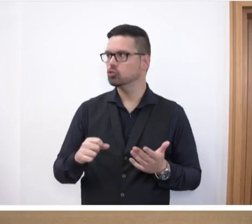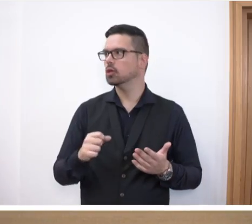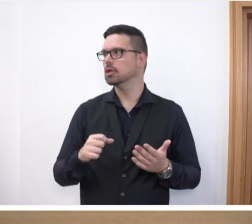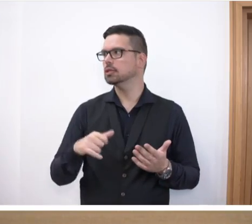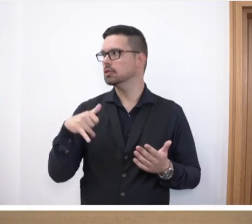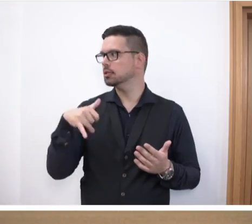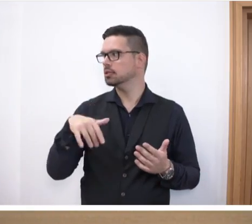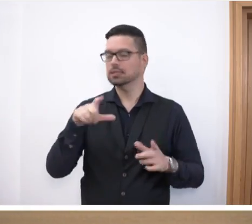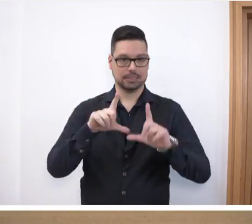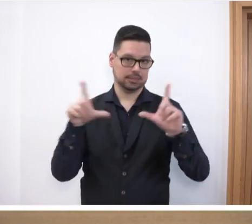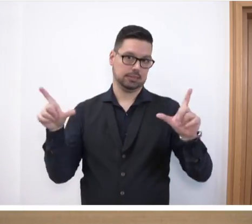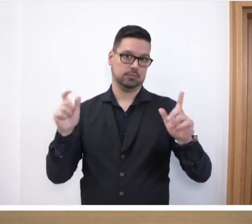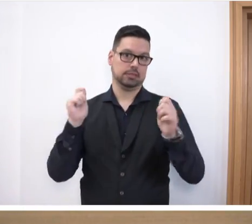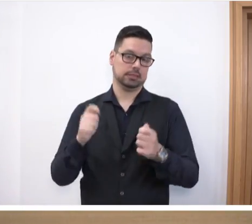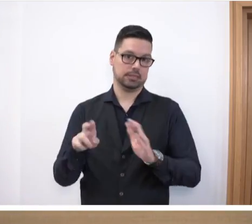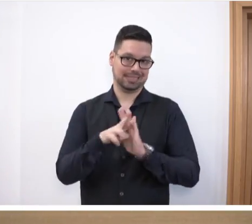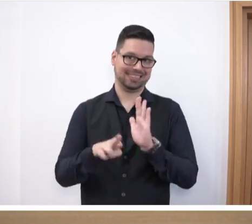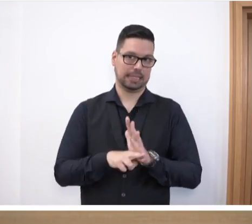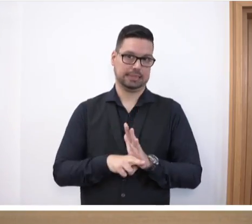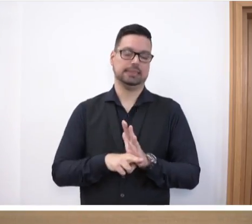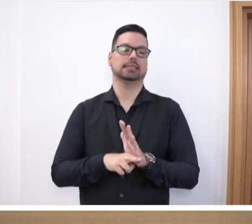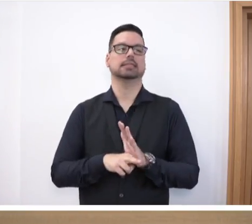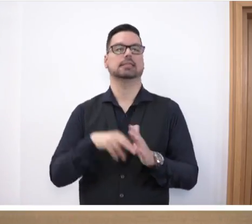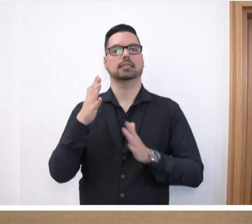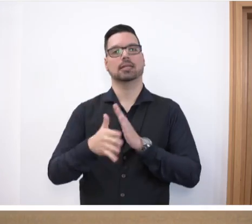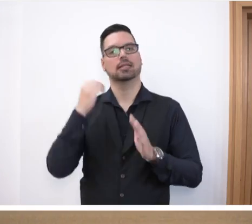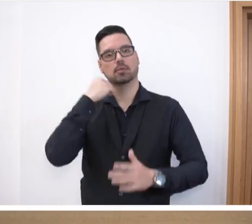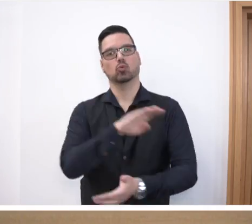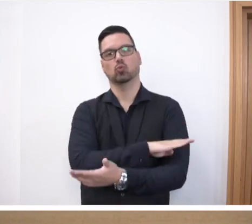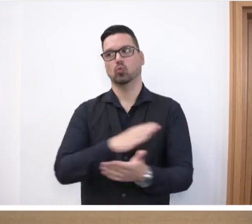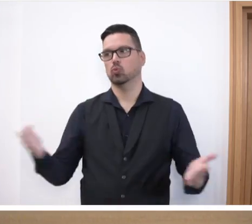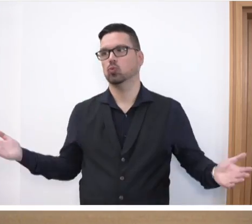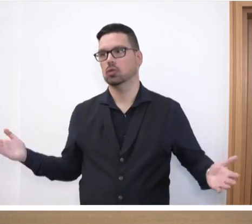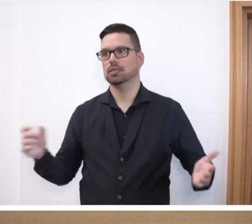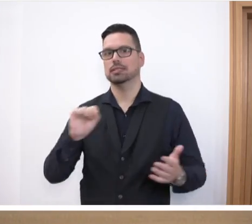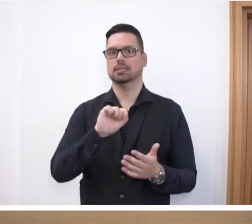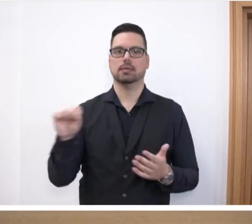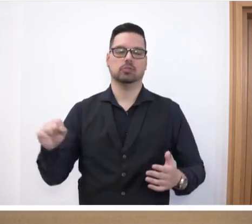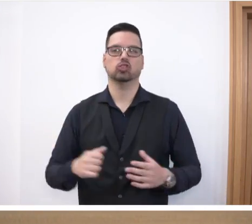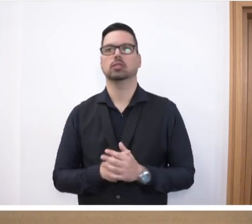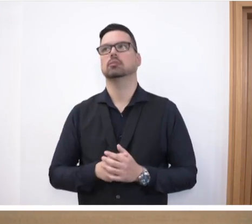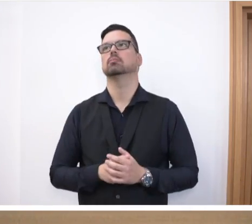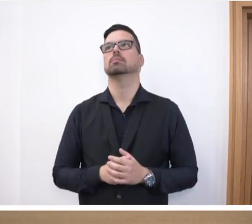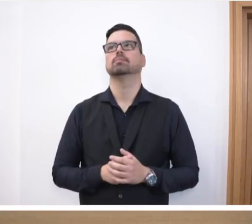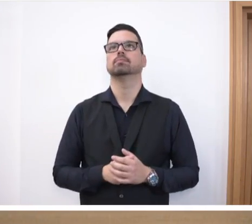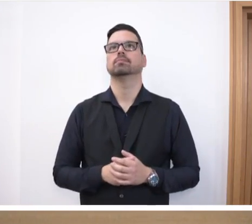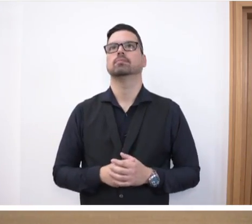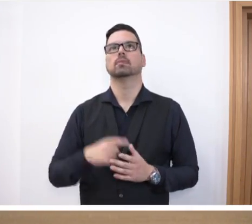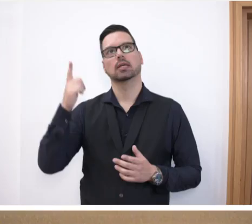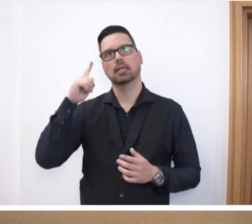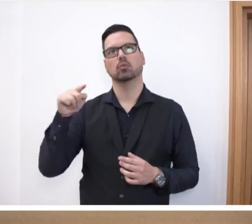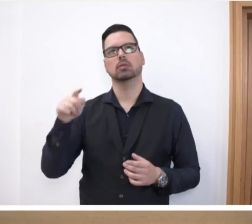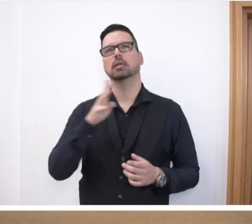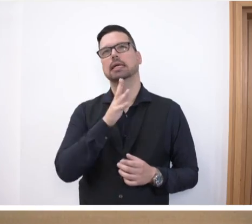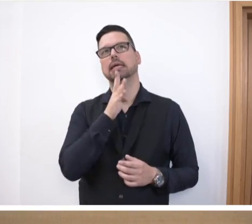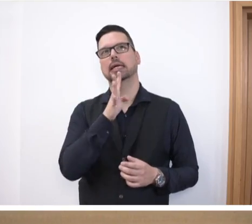zu diesem Gesetz etwas zu sagen. Lieber Kollege Damat Simansi, ich glaube, Sie haben Ihre